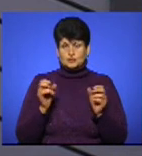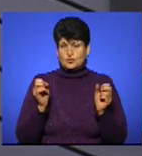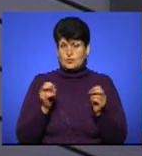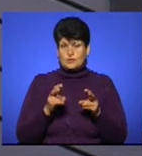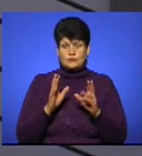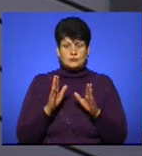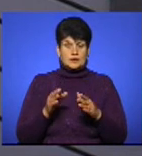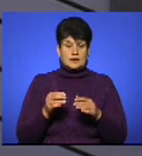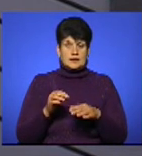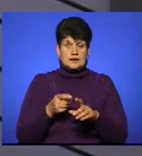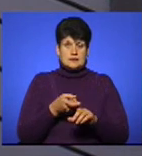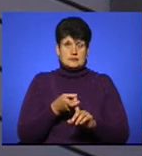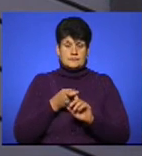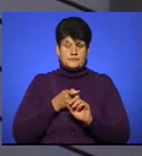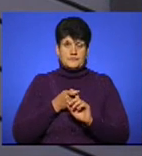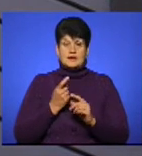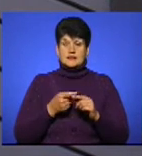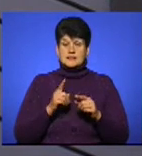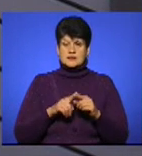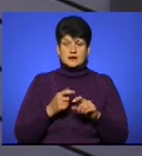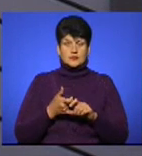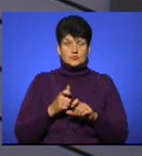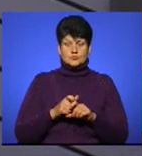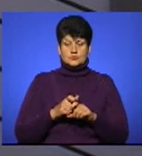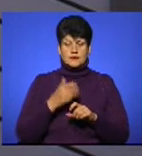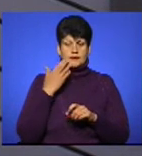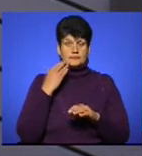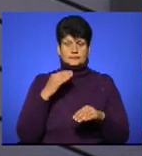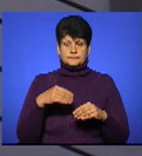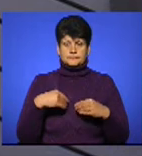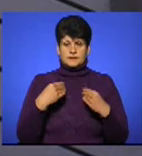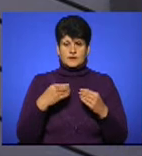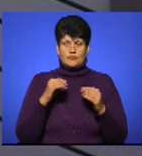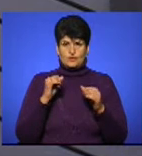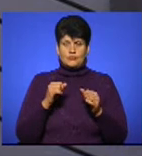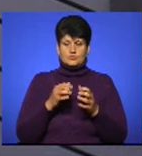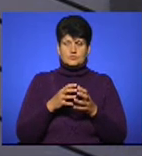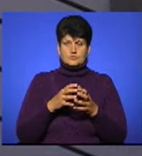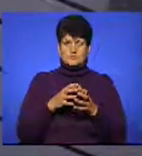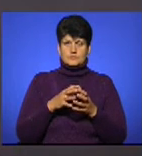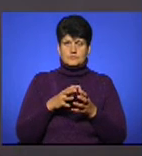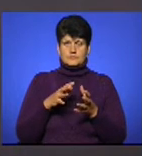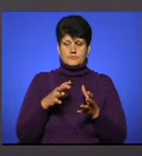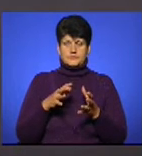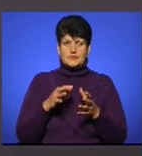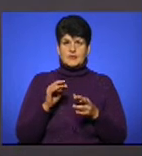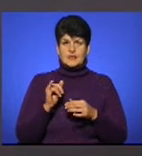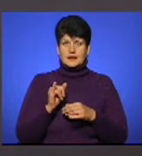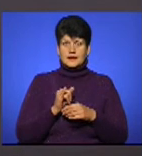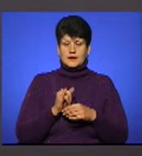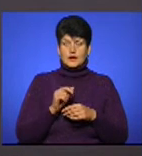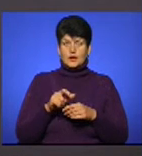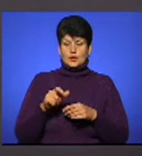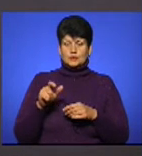що лептоспіри доволі стійкі в вологому середовищі, вони там можуть накопичуватися. І таким чином